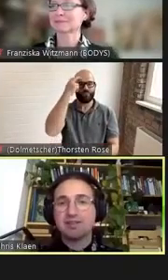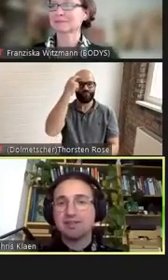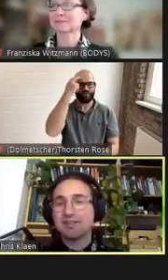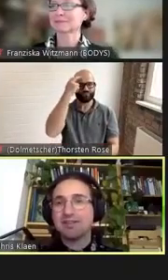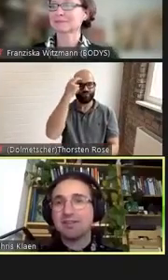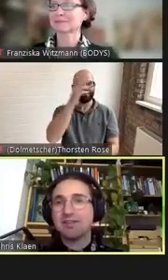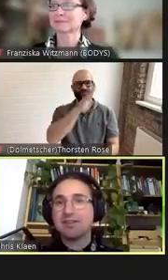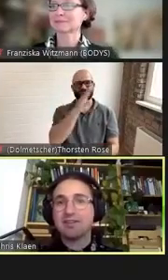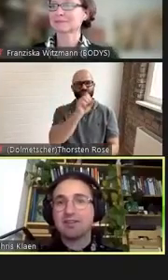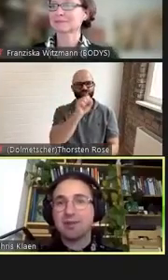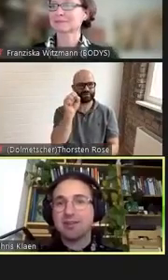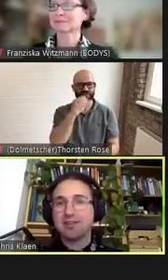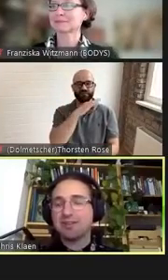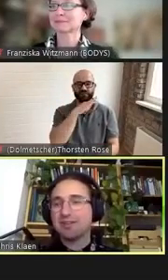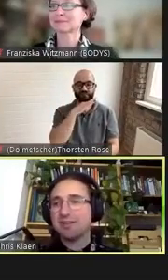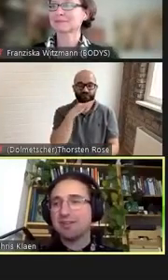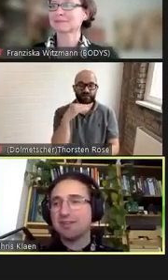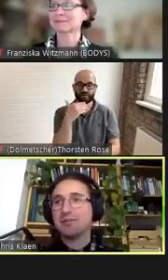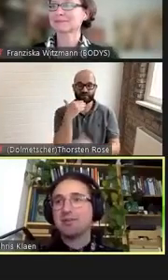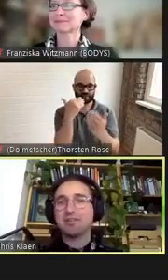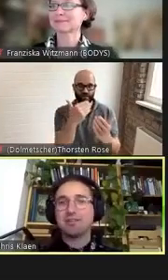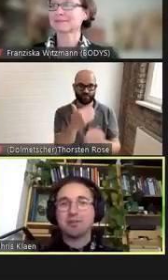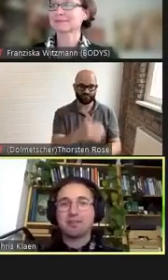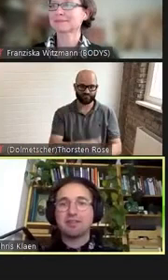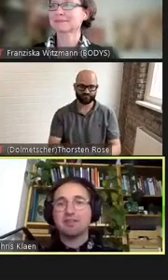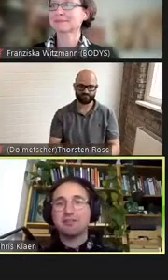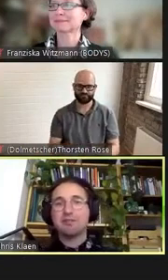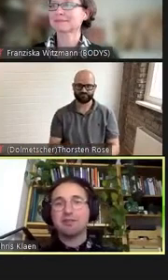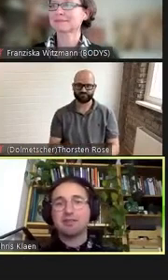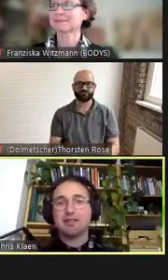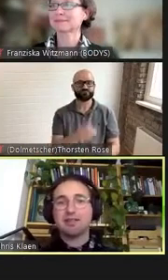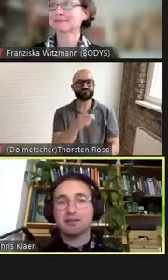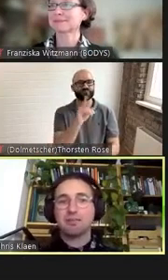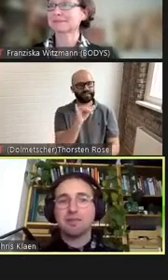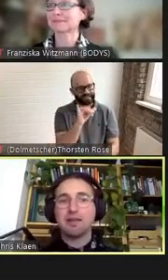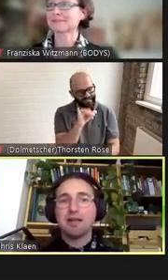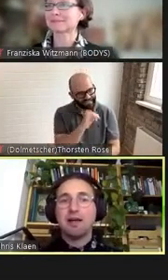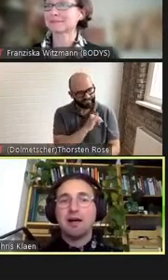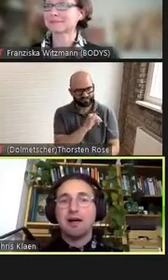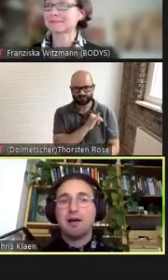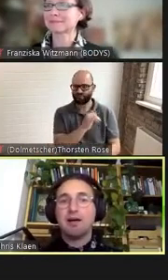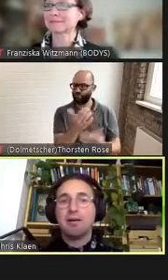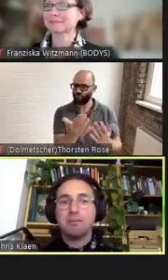Ich fand es einen sehr spannenden und inspirierenden Vortrag